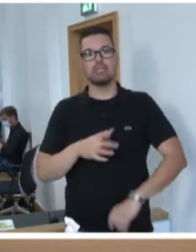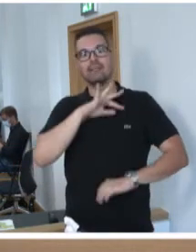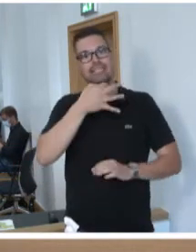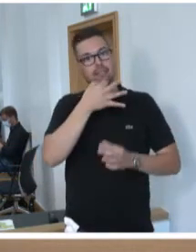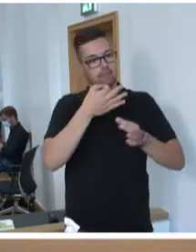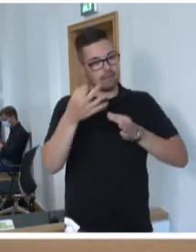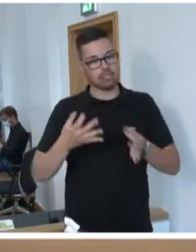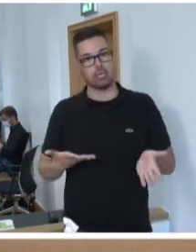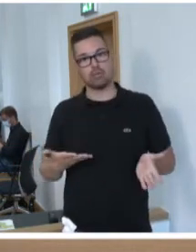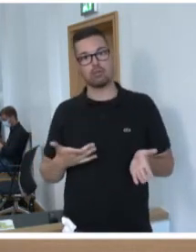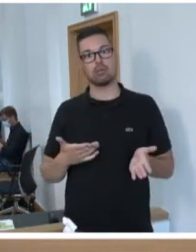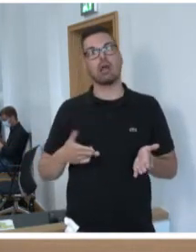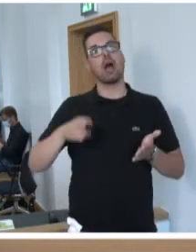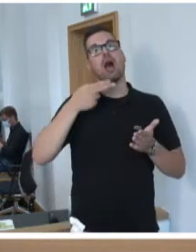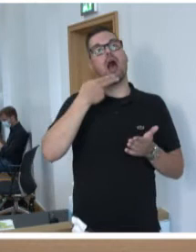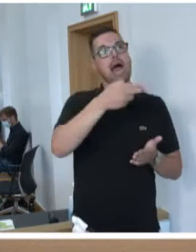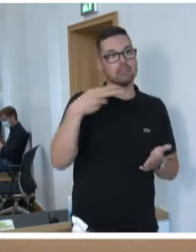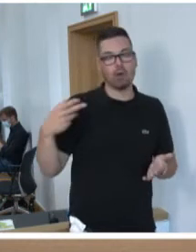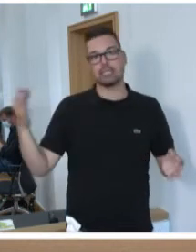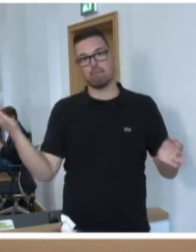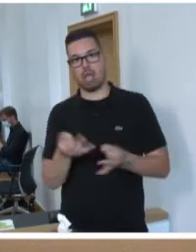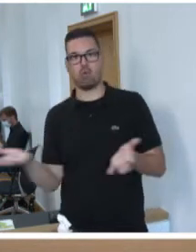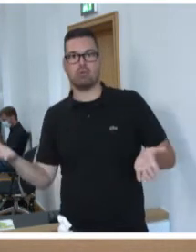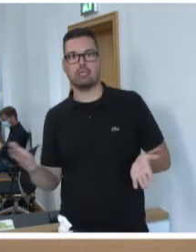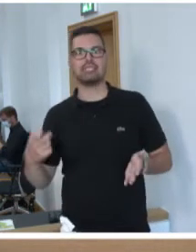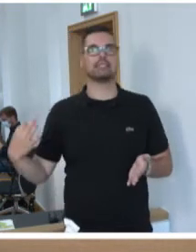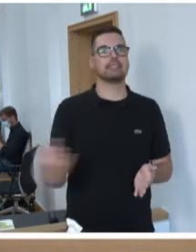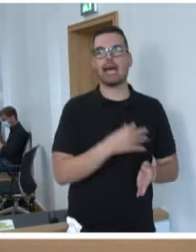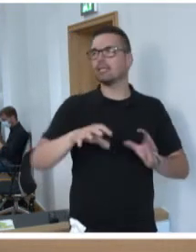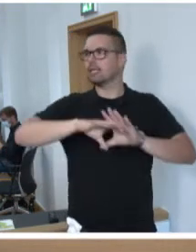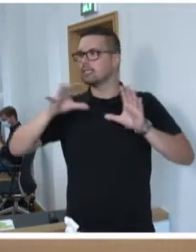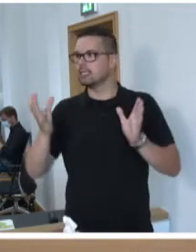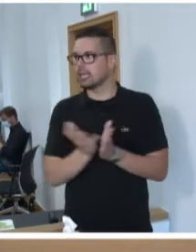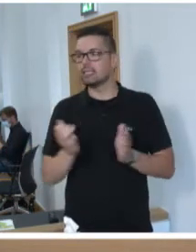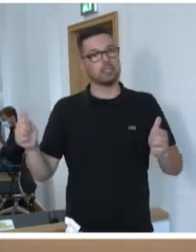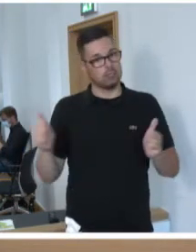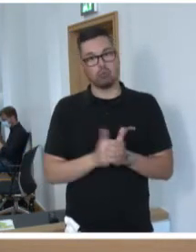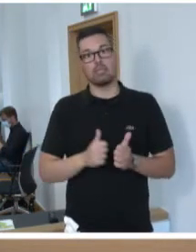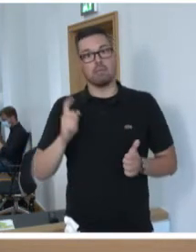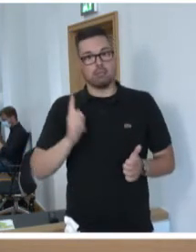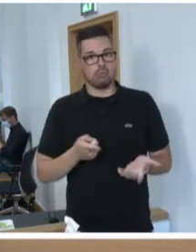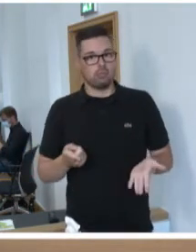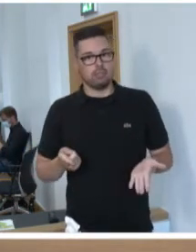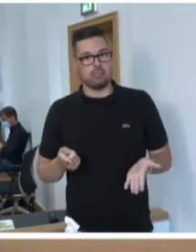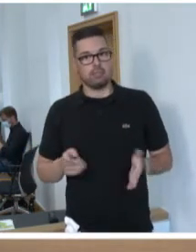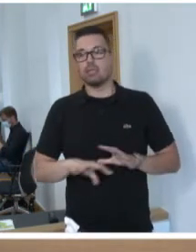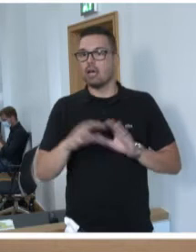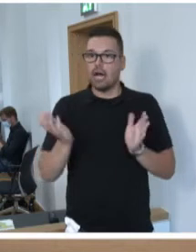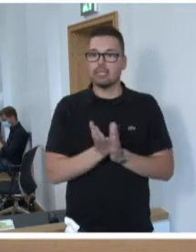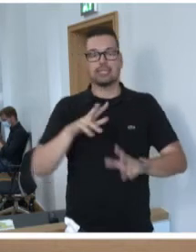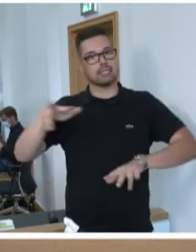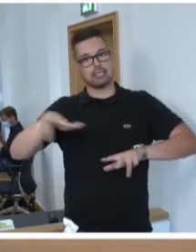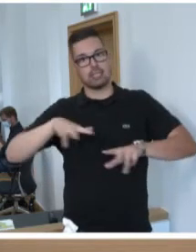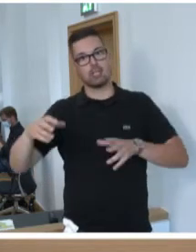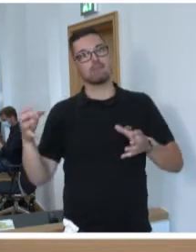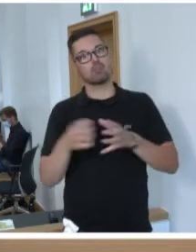verlangen angemessene Antworten. Das Saarland als Ganzes muss jetzt zusammenrücken. Alle gesellschaftlichen Gruppen gehören